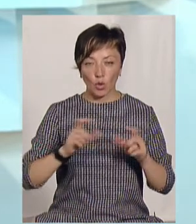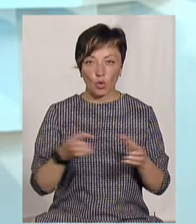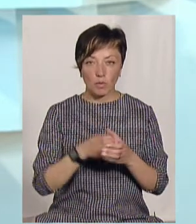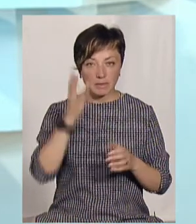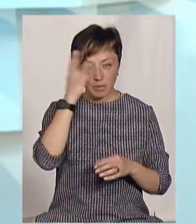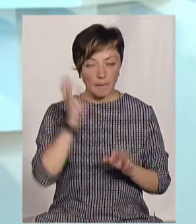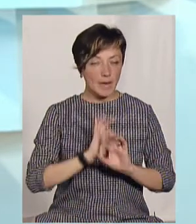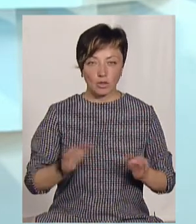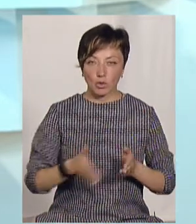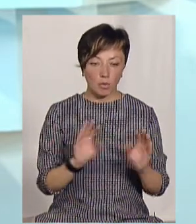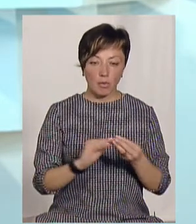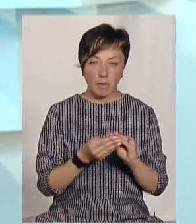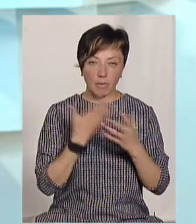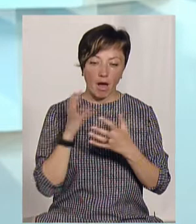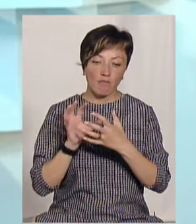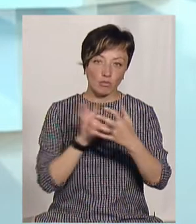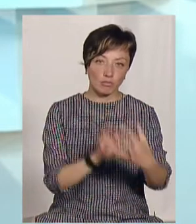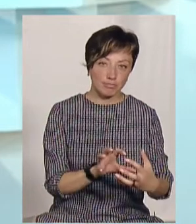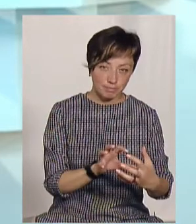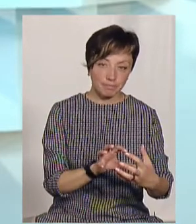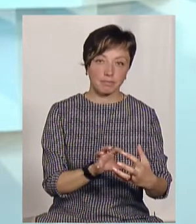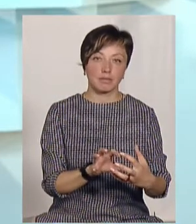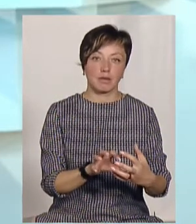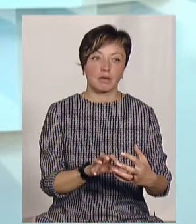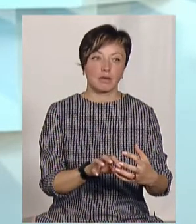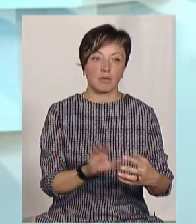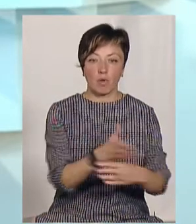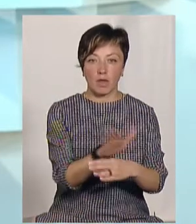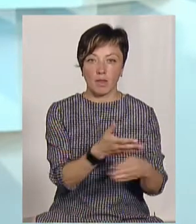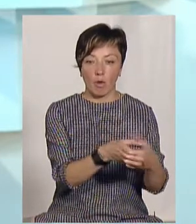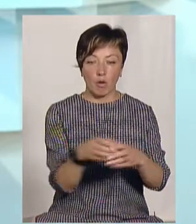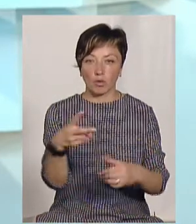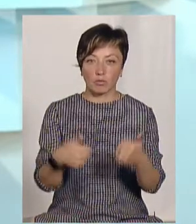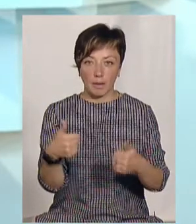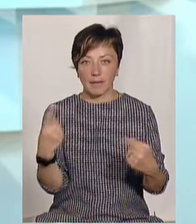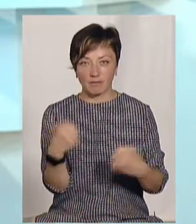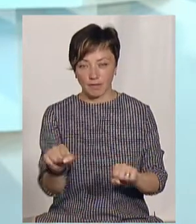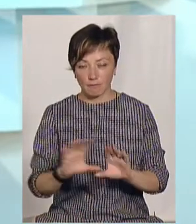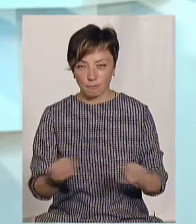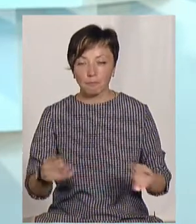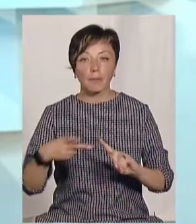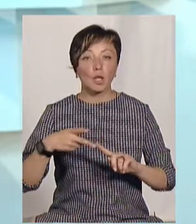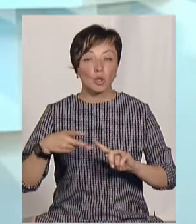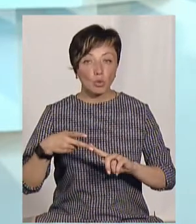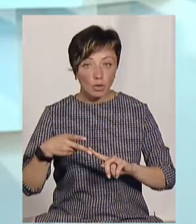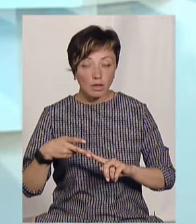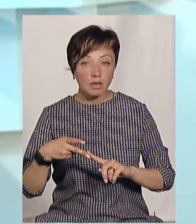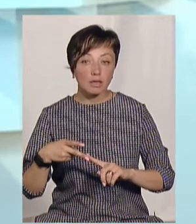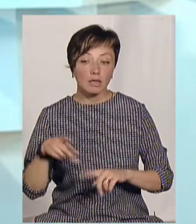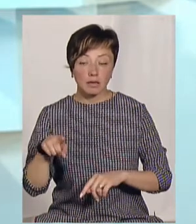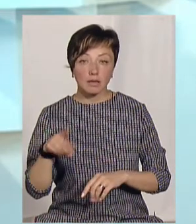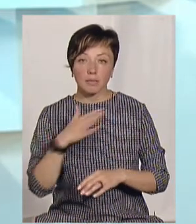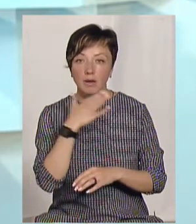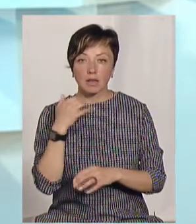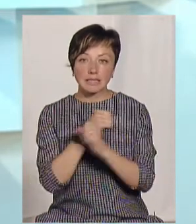дорога до самого Сатана, ніяких проблем не мав, автобус приїхав, роздали, поділили на команди. Хто перший прийшов, той виграв. Друге, оскільки в Сатане